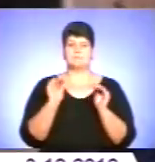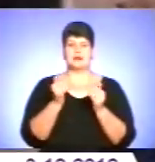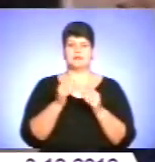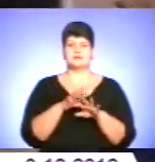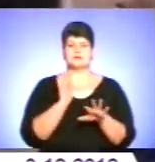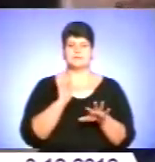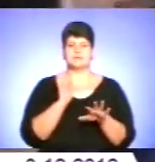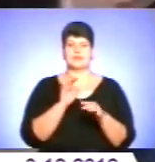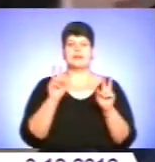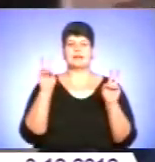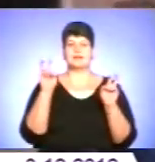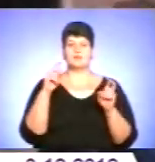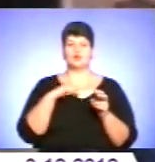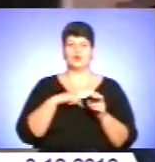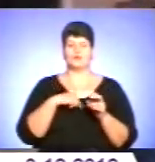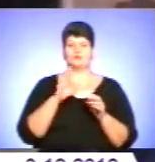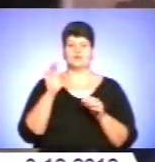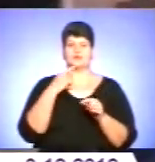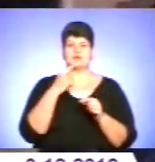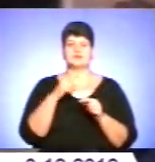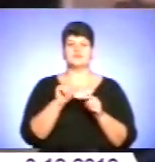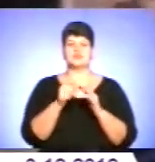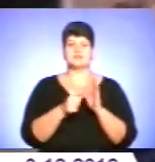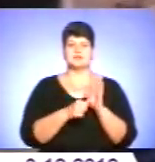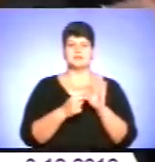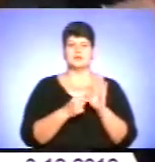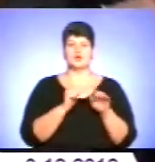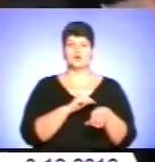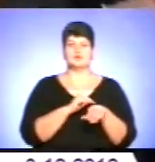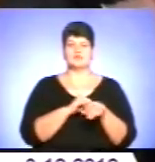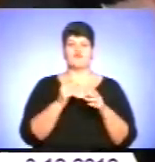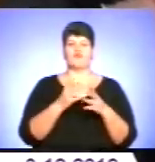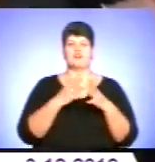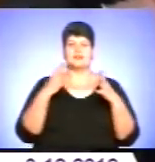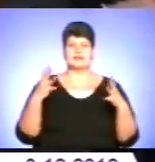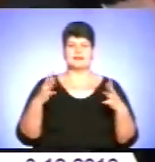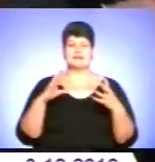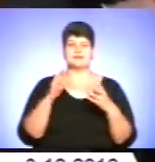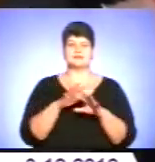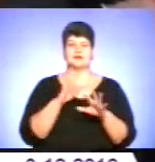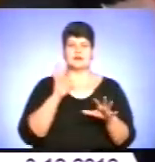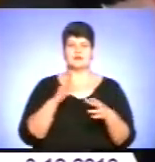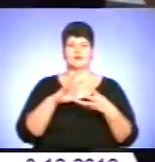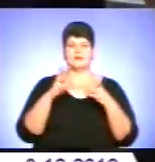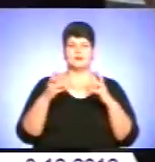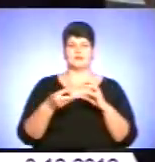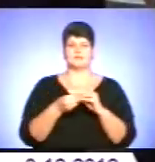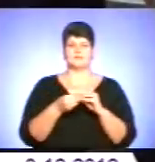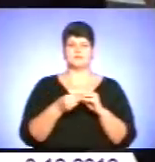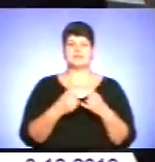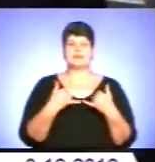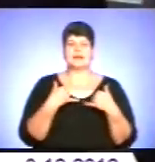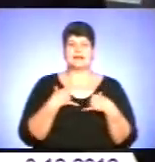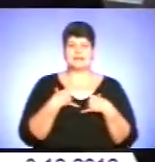На тему духовності говоритимуть о 16-й годині у Великій залі. Це заключна секція, де і підіб'ють підсумки форуму. Для нас